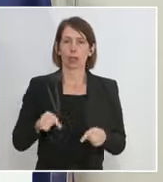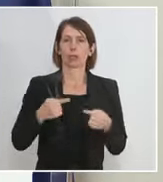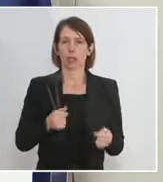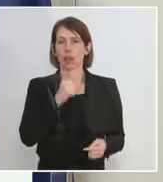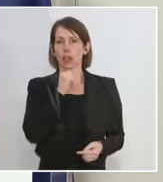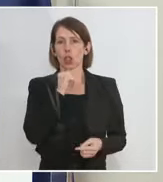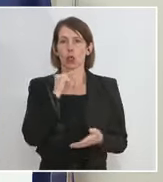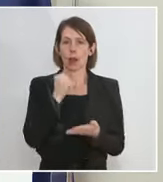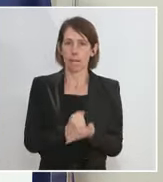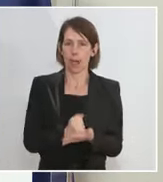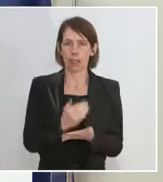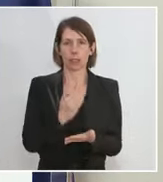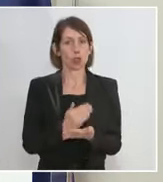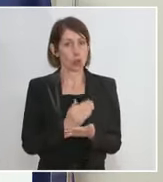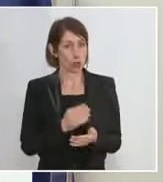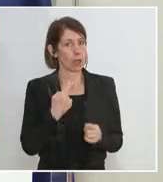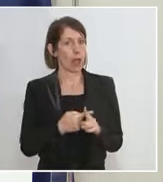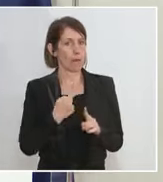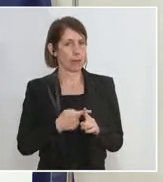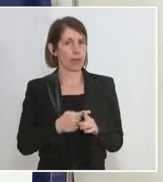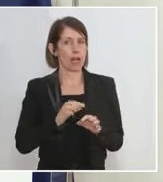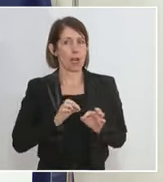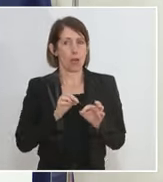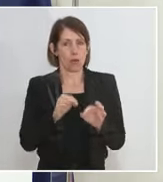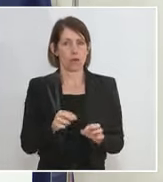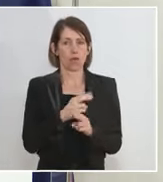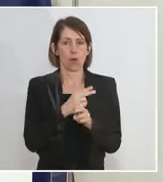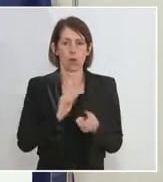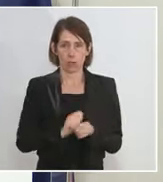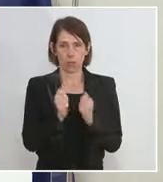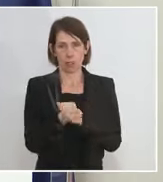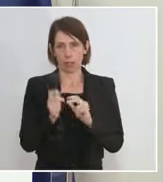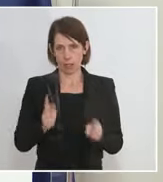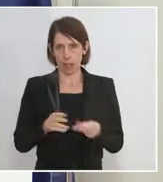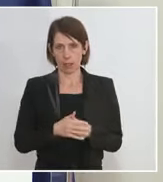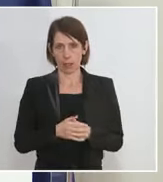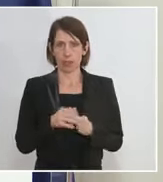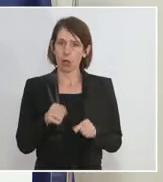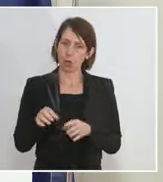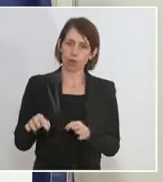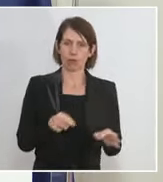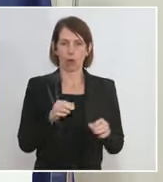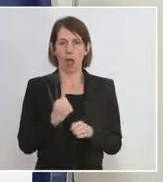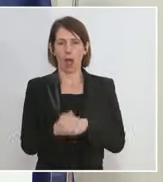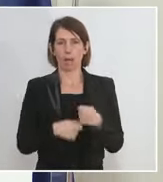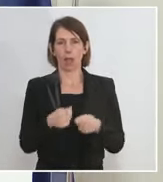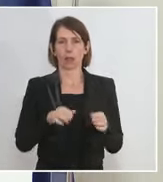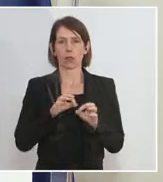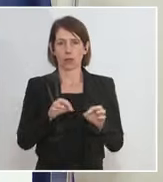schon im April in Österreich in Umsetzung zu bringen und da auch wichtige Vorarbeiten für die